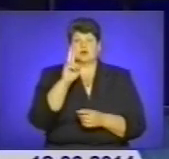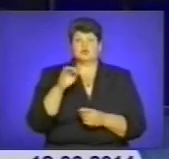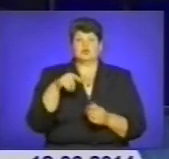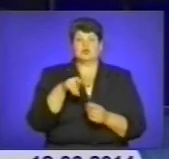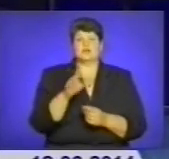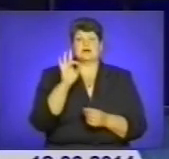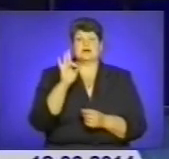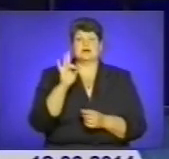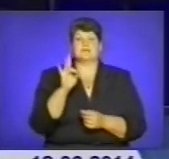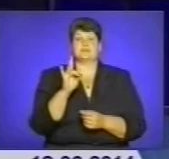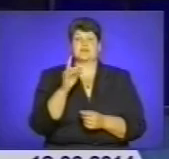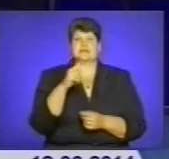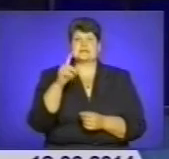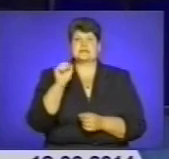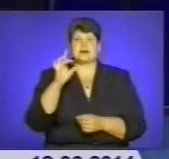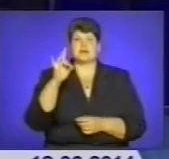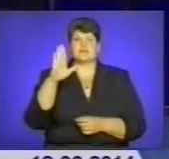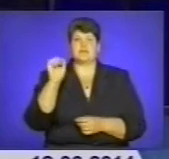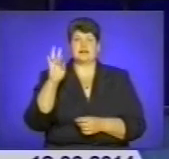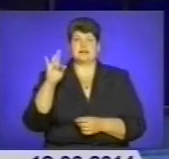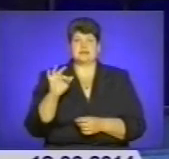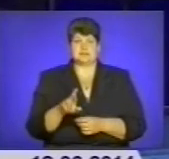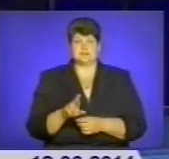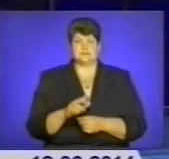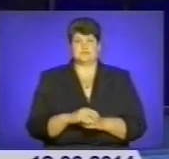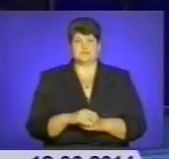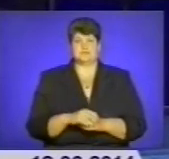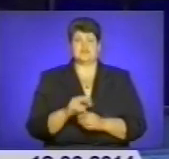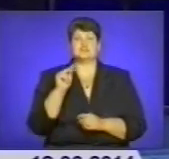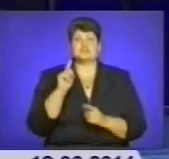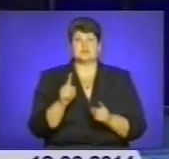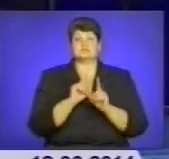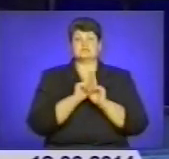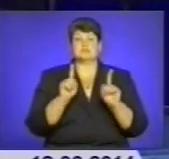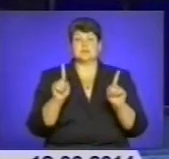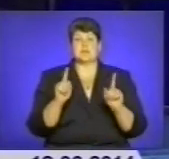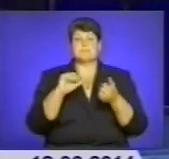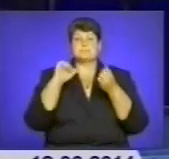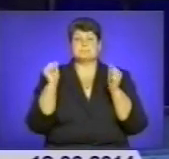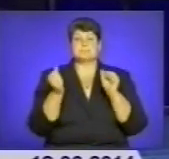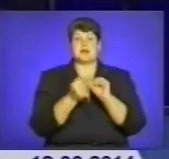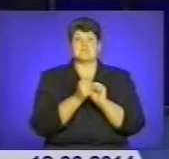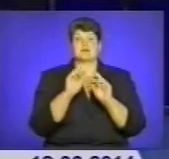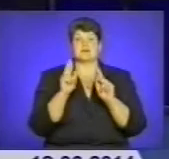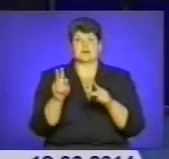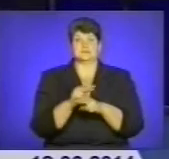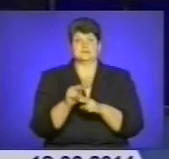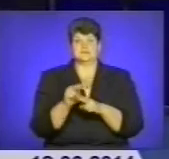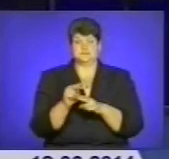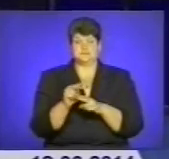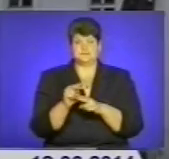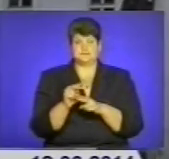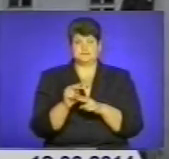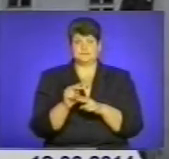шанували Язловецький монастир, відомий чудесними зціленнями. Чим визначна пам'ятка і як її відновити, дізнавалася Валентина Павлишин.